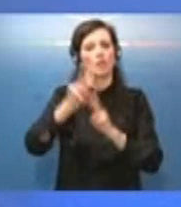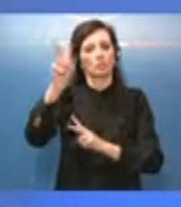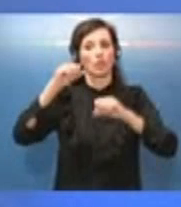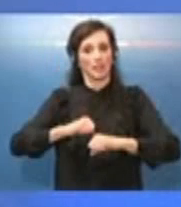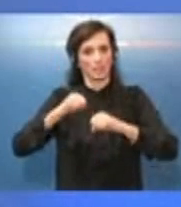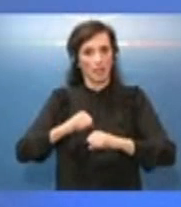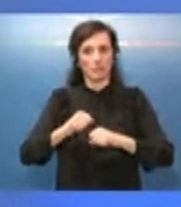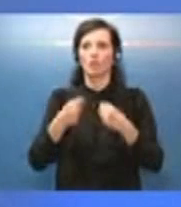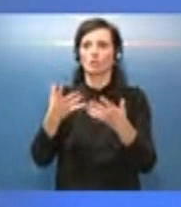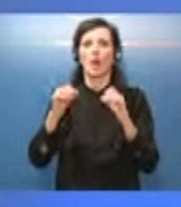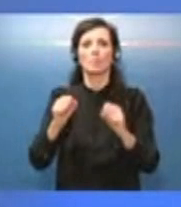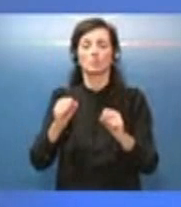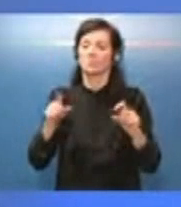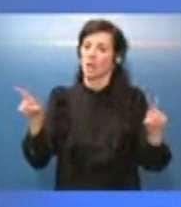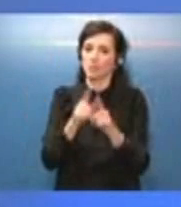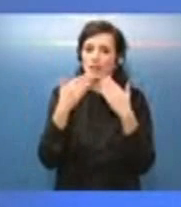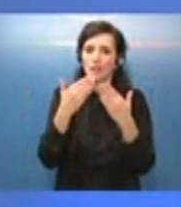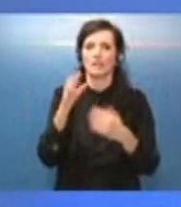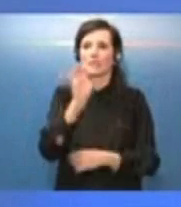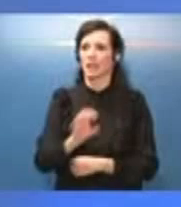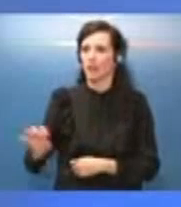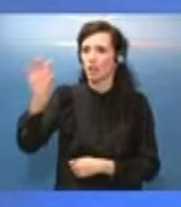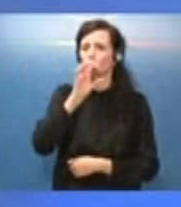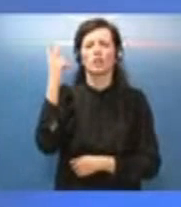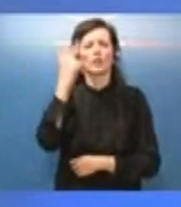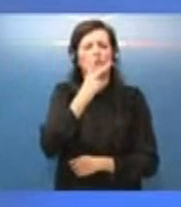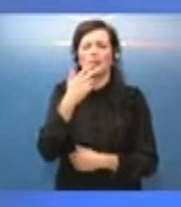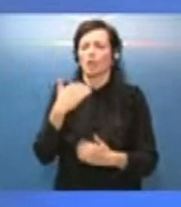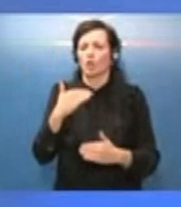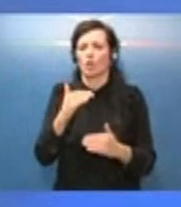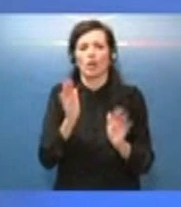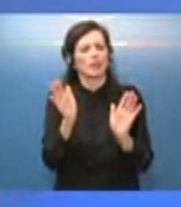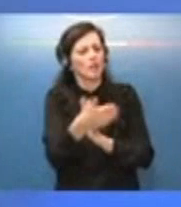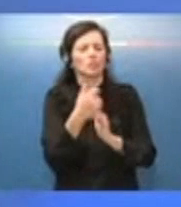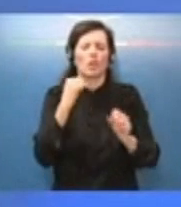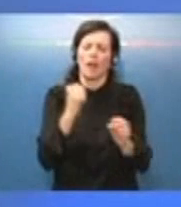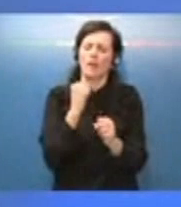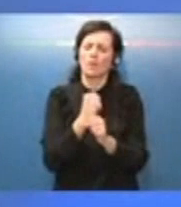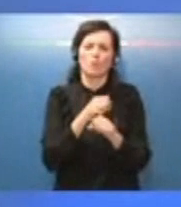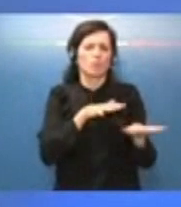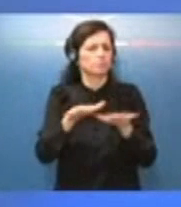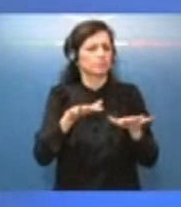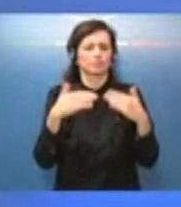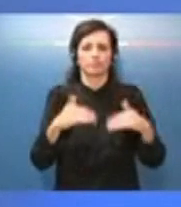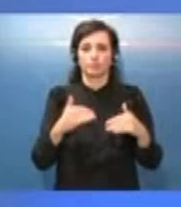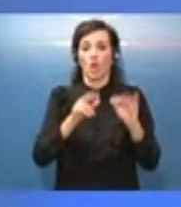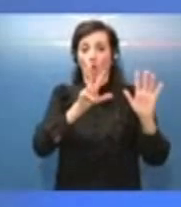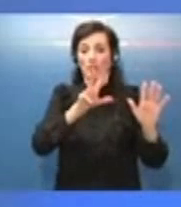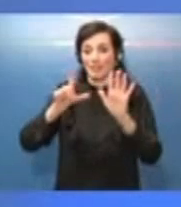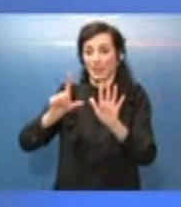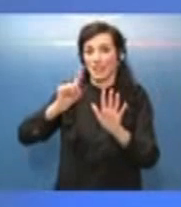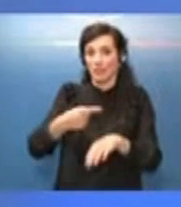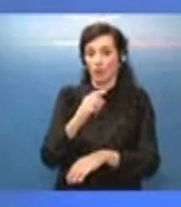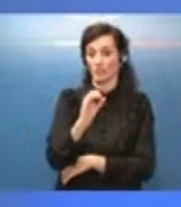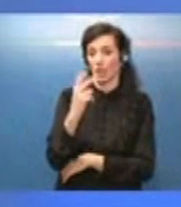permesso, così come le regioni. E c'è stato un lavoro che credo sia davvero importante. Siamo all'87,02